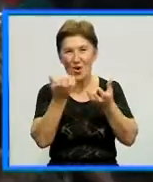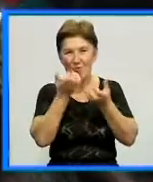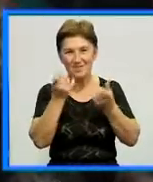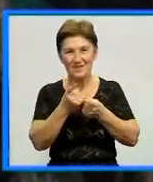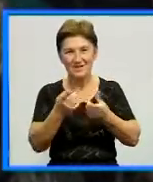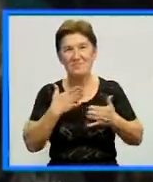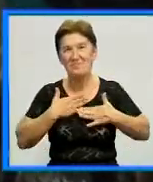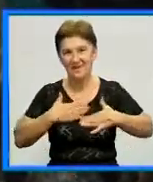приємно.